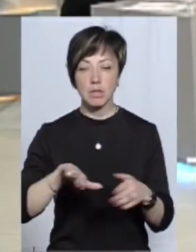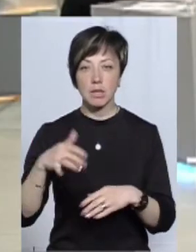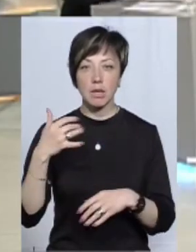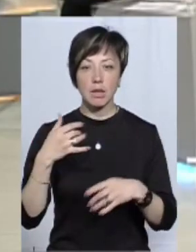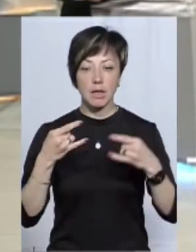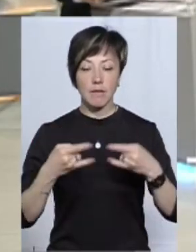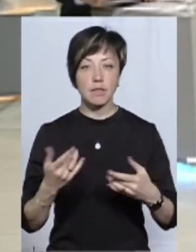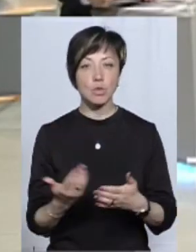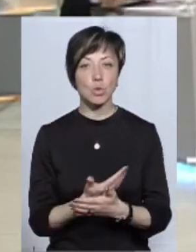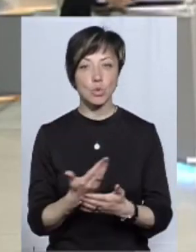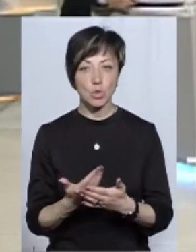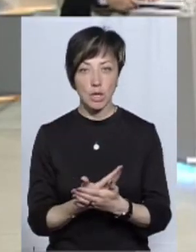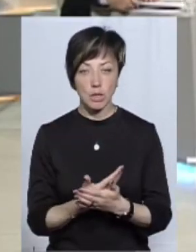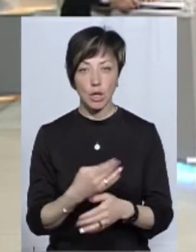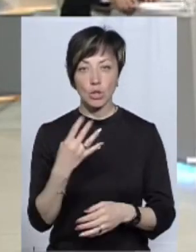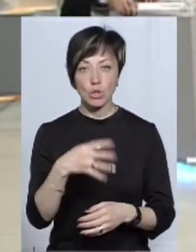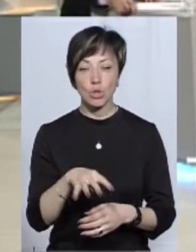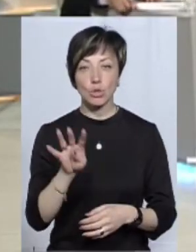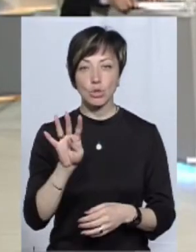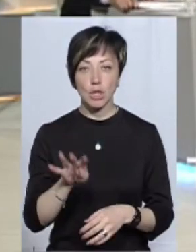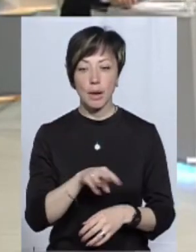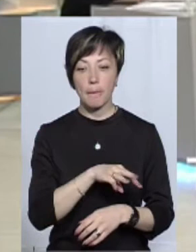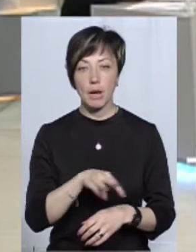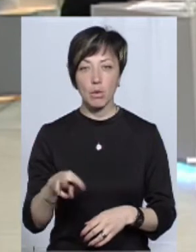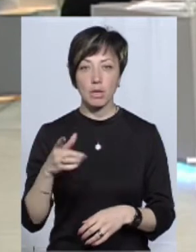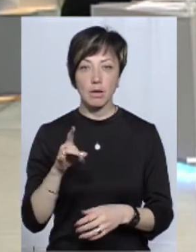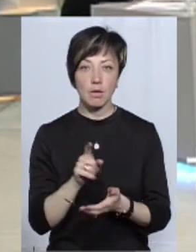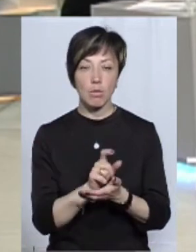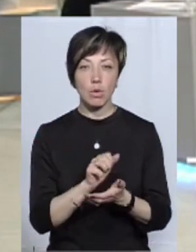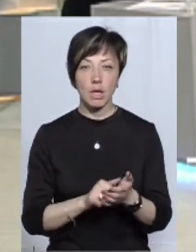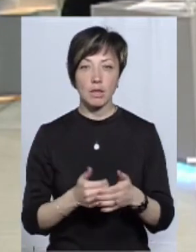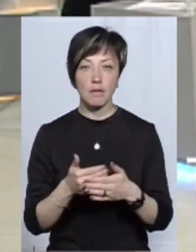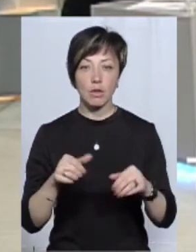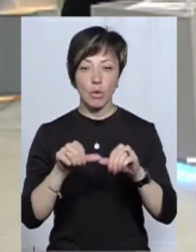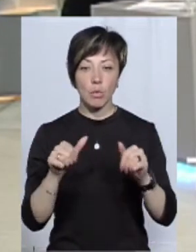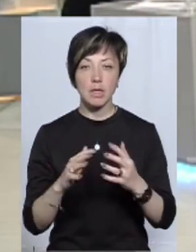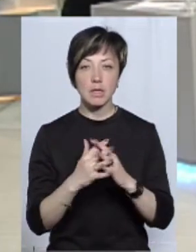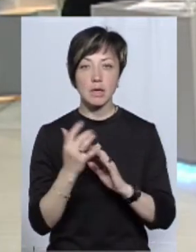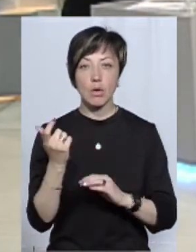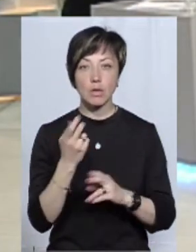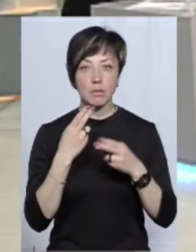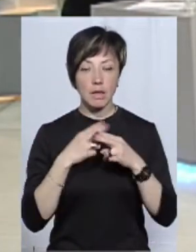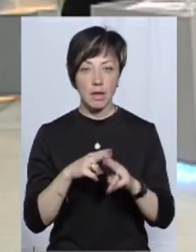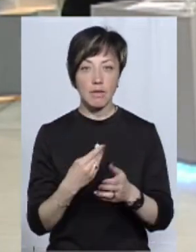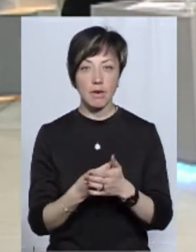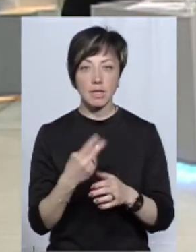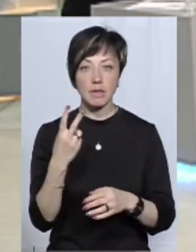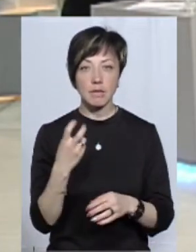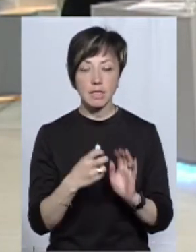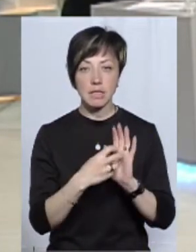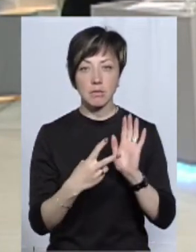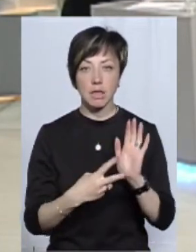телевізійного сюжету. 44 мільйони гривень податків від оформлення сельгосптехніки. Вартістю у